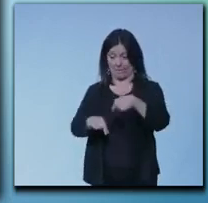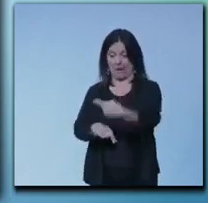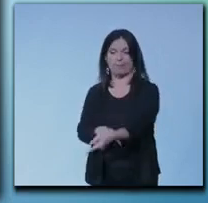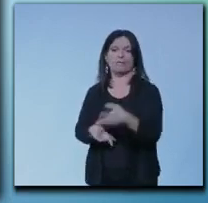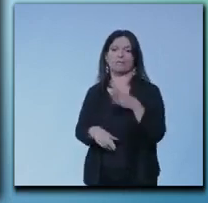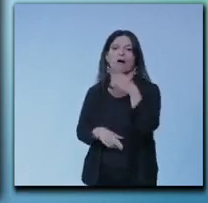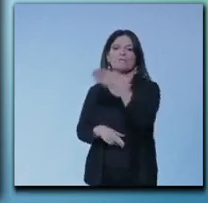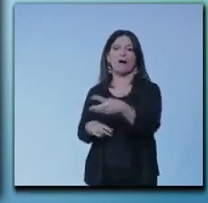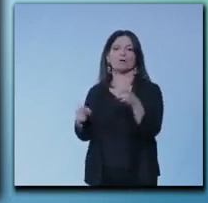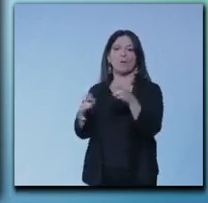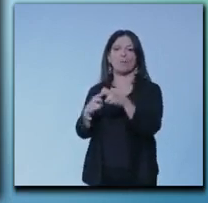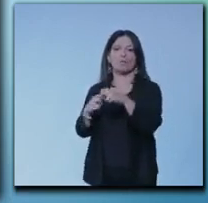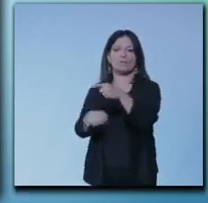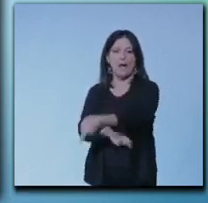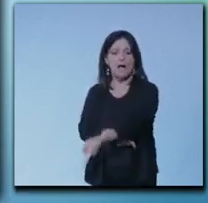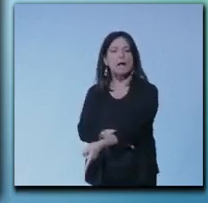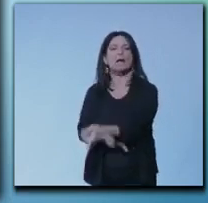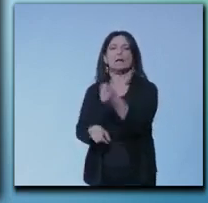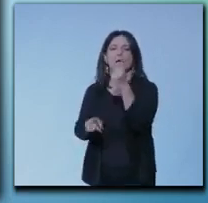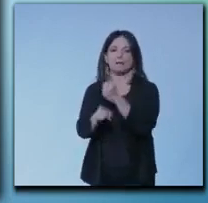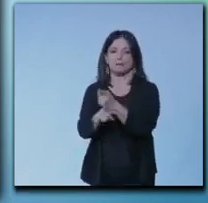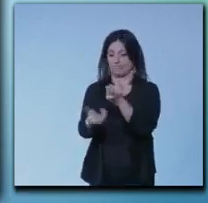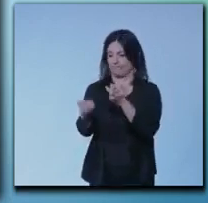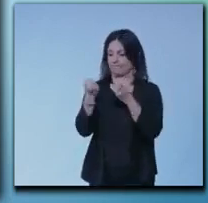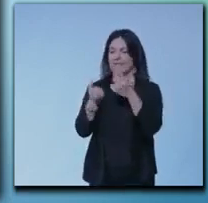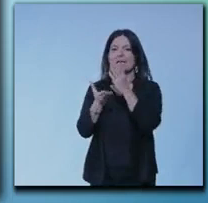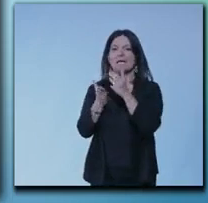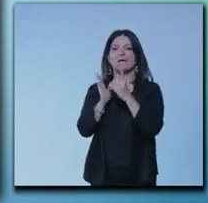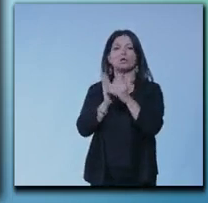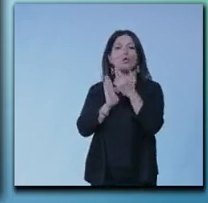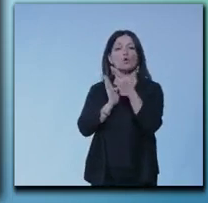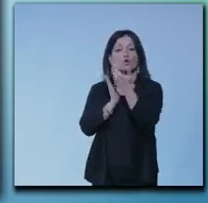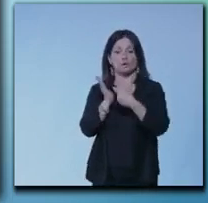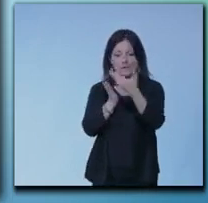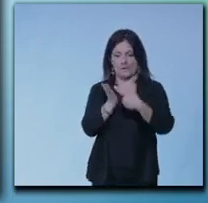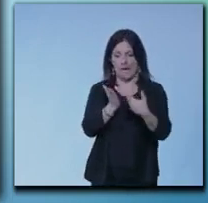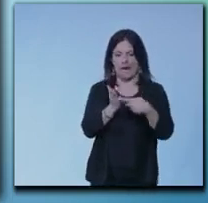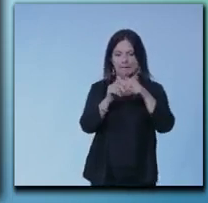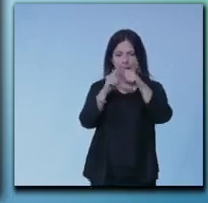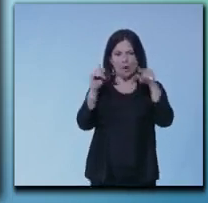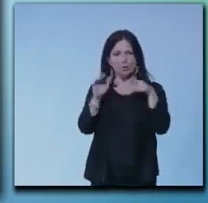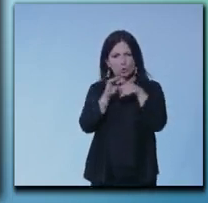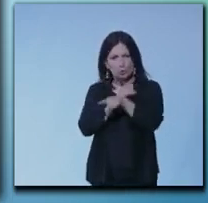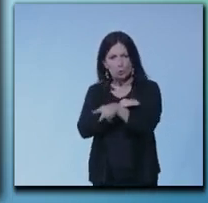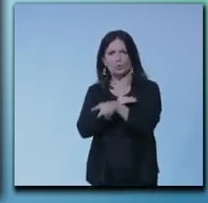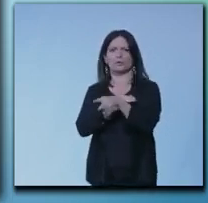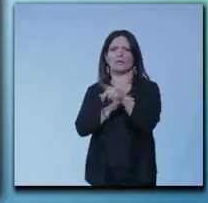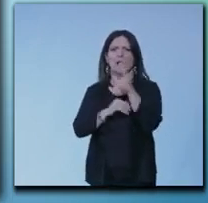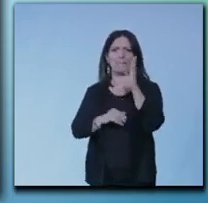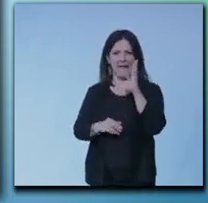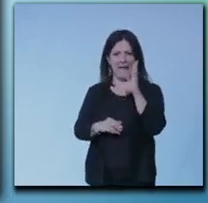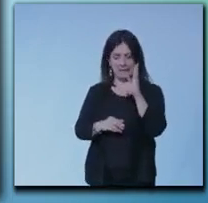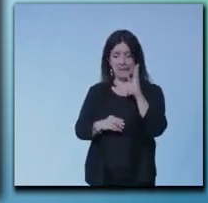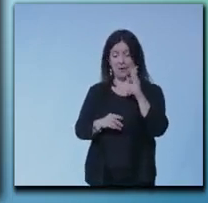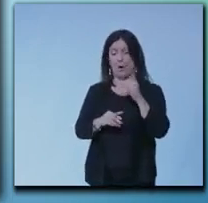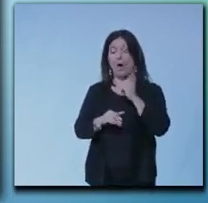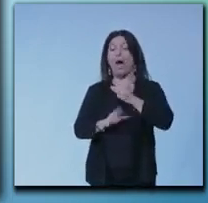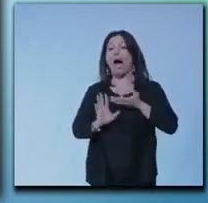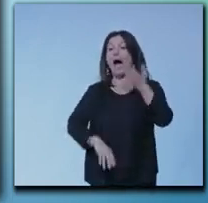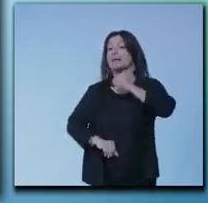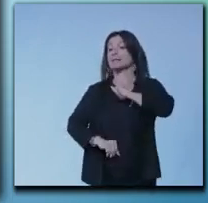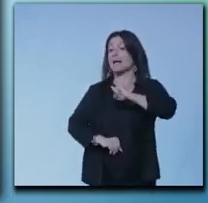però avrò i dossier del tunnel di base del Brennero dell'alta velocità che rifinanziamo